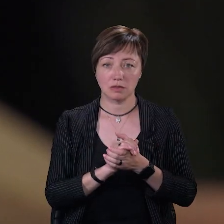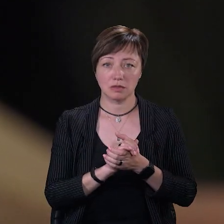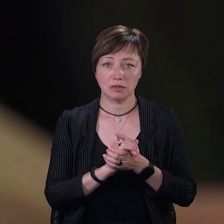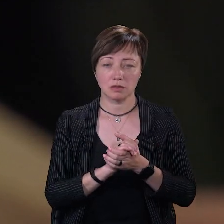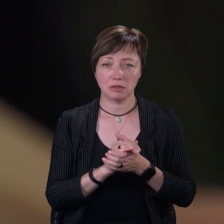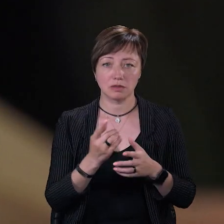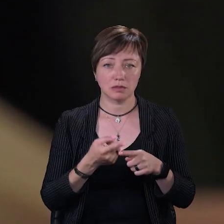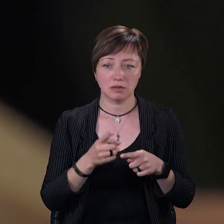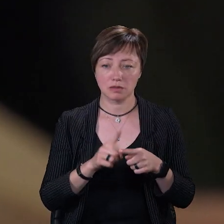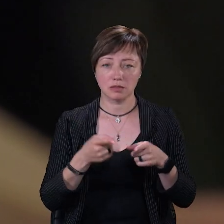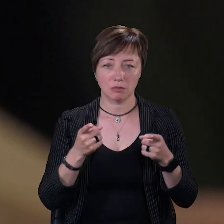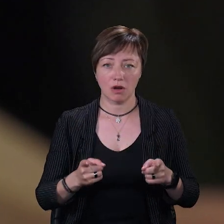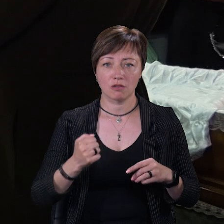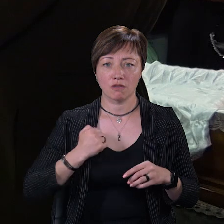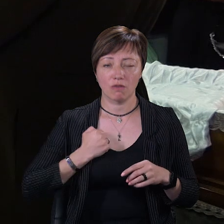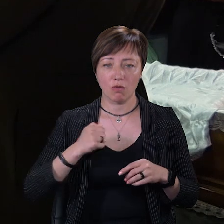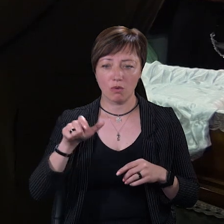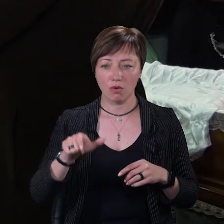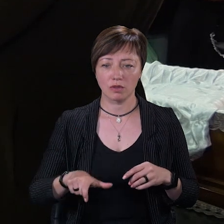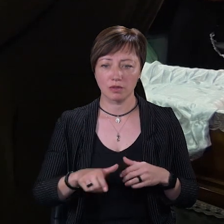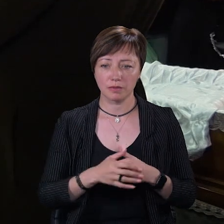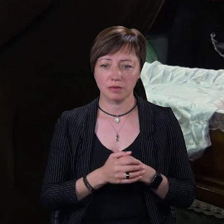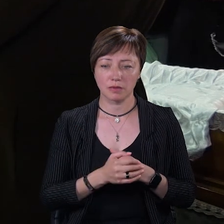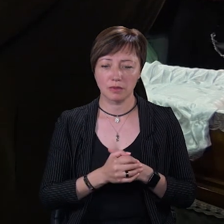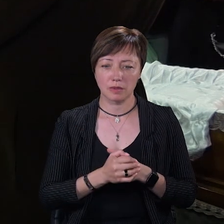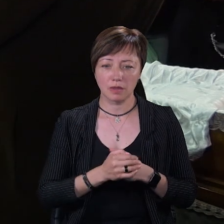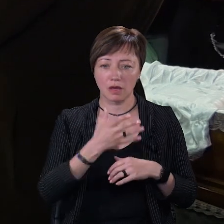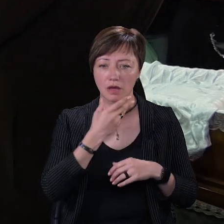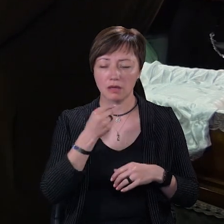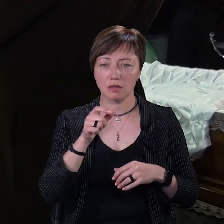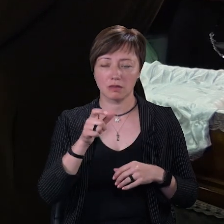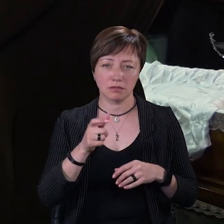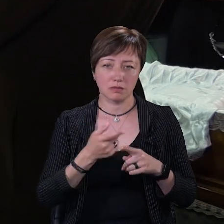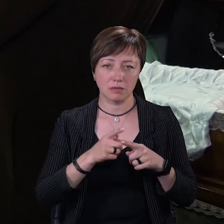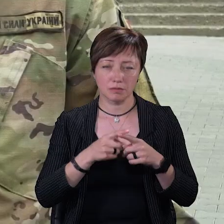Це справжній воїн, це гарна людина.